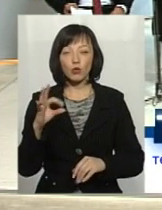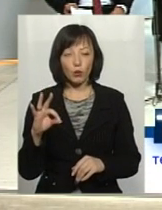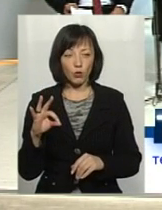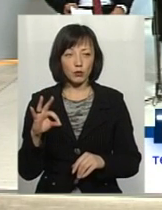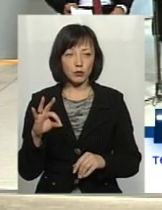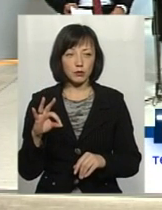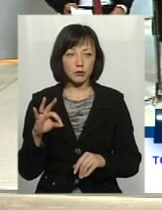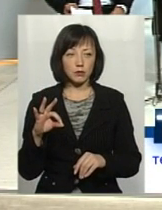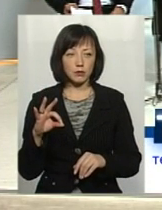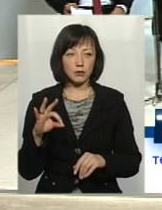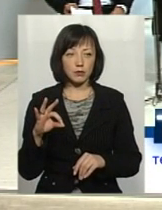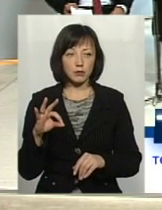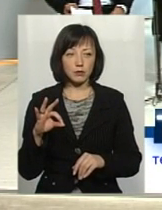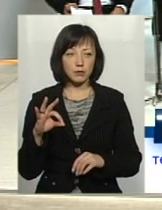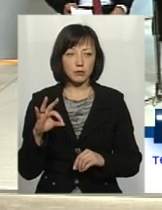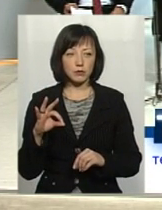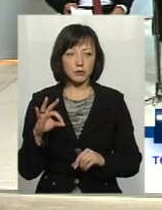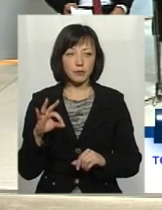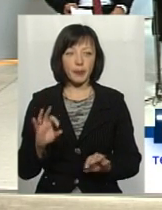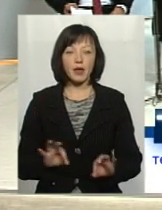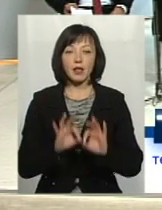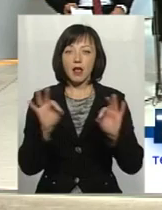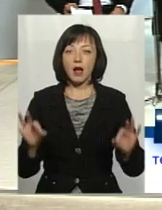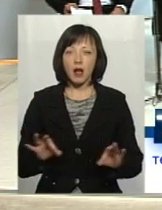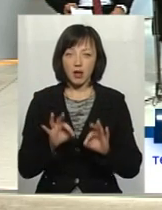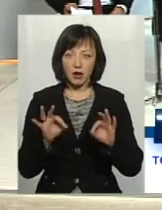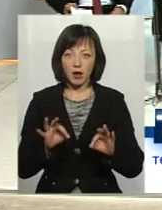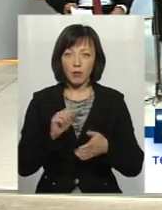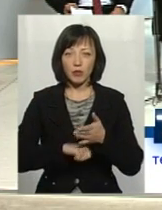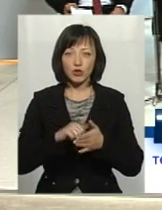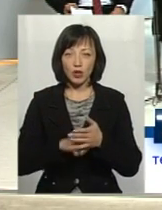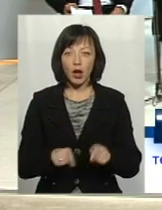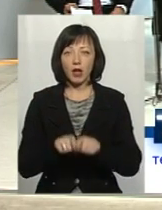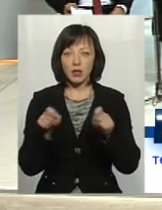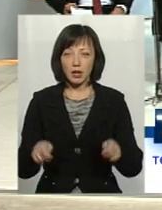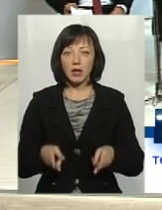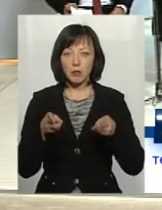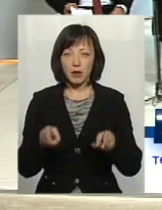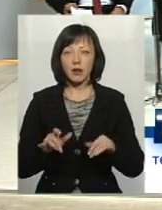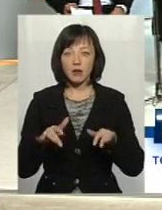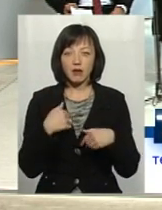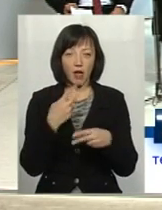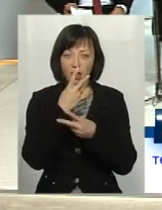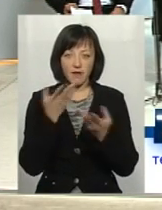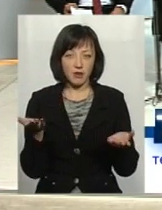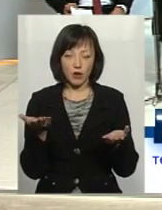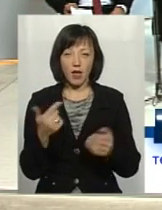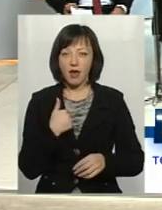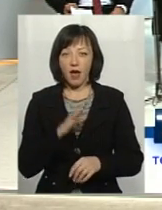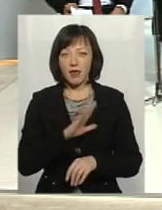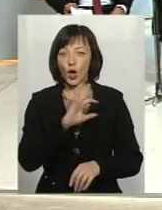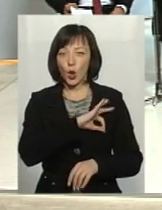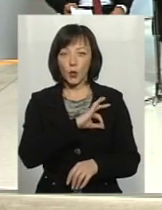Ну, скажімо так, ніяких оснований для возбуждення уголовного дела я, по крайней мере, не вижу. Я, може, не юрист, я не